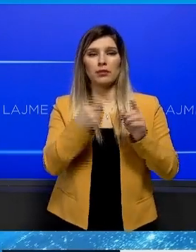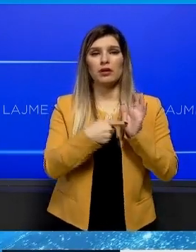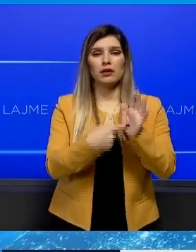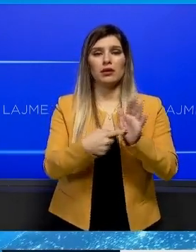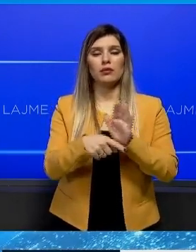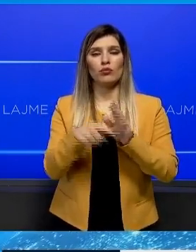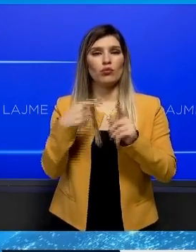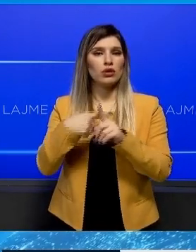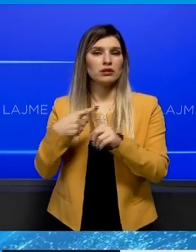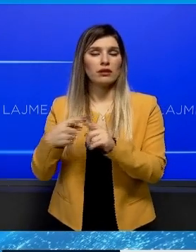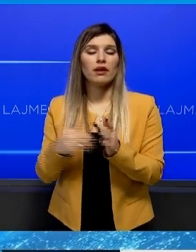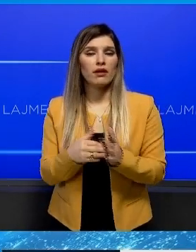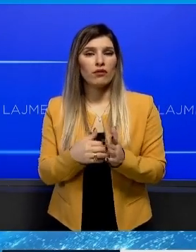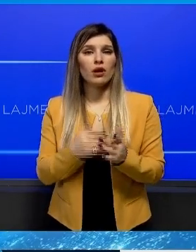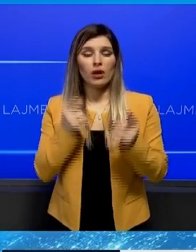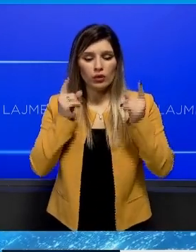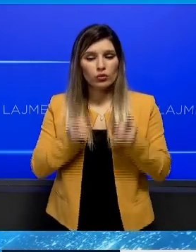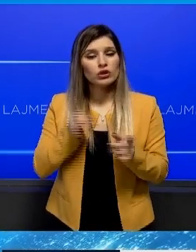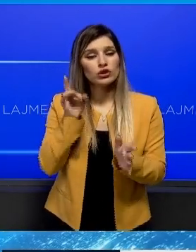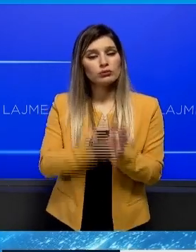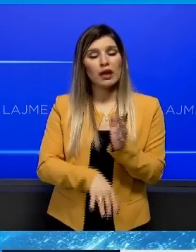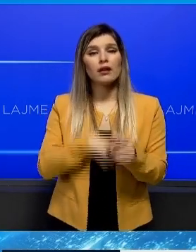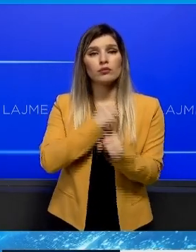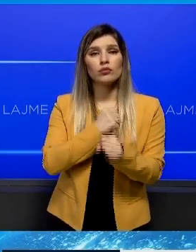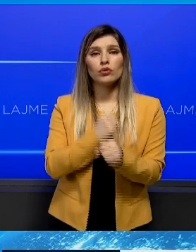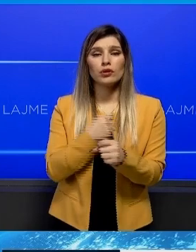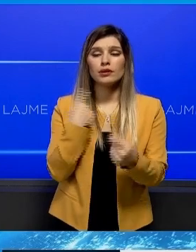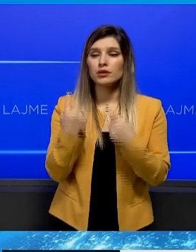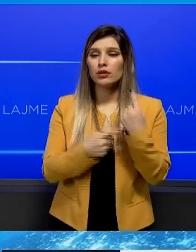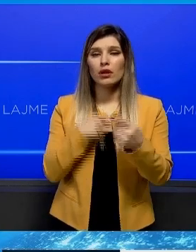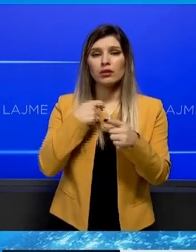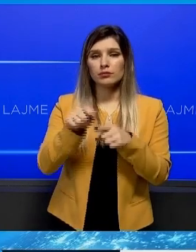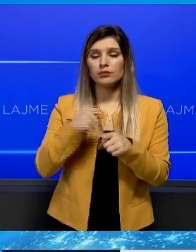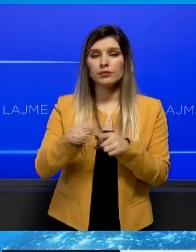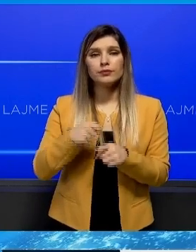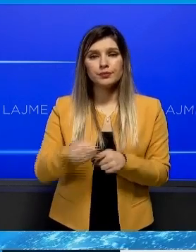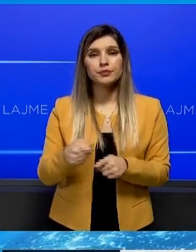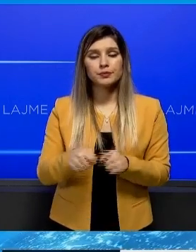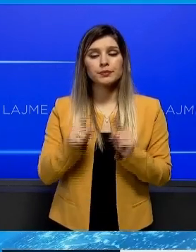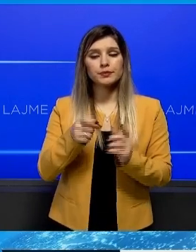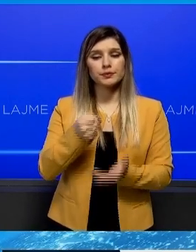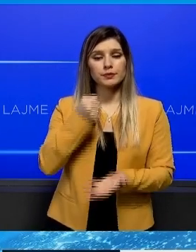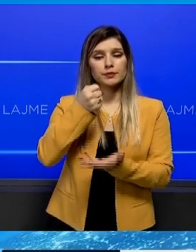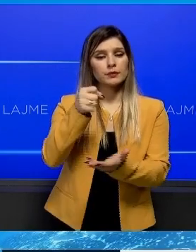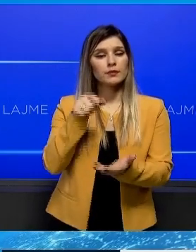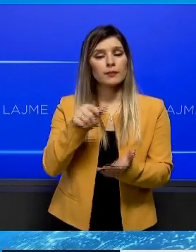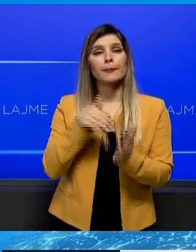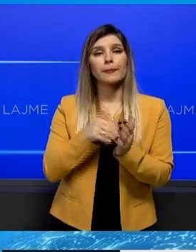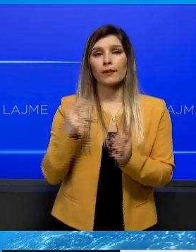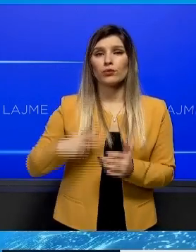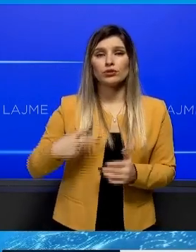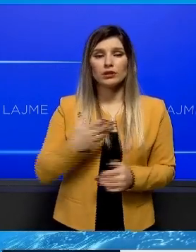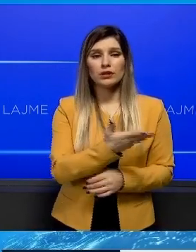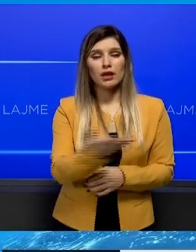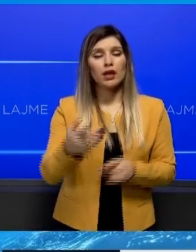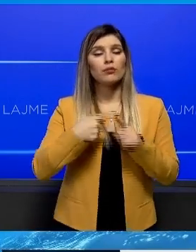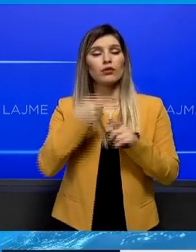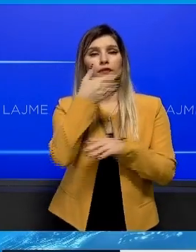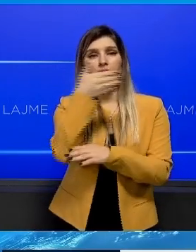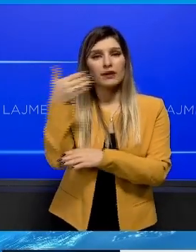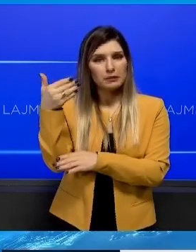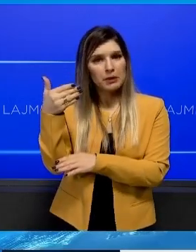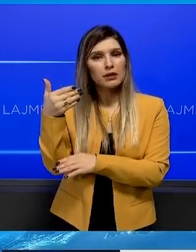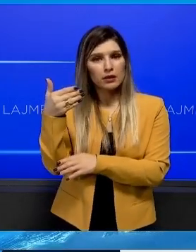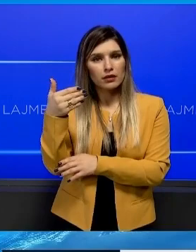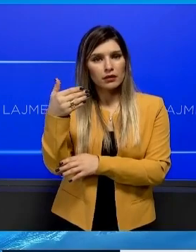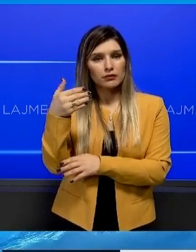Duhet me urgencë të kemi një gjendje të jarëzakonshme, duhet me urgencë të kriot një fond për të mbështetur qëtëtarë dhe bizneset dhe në këtë